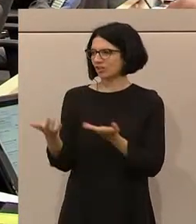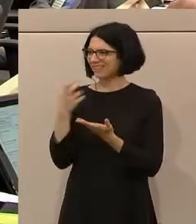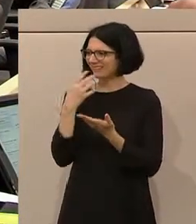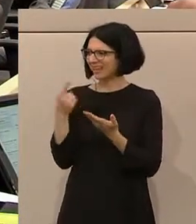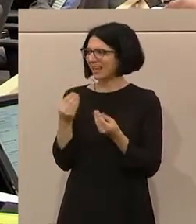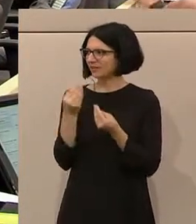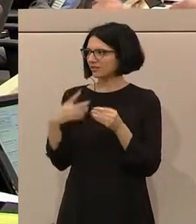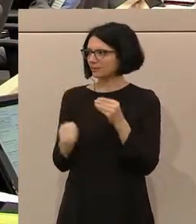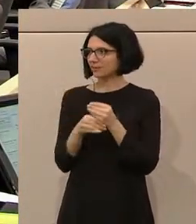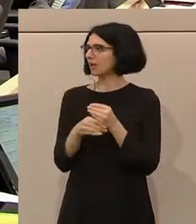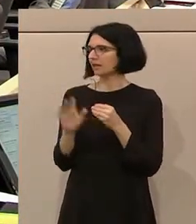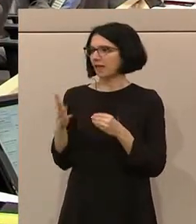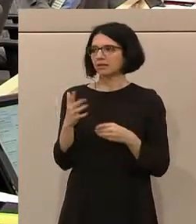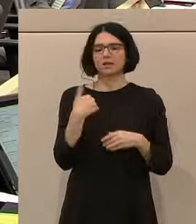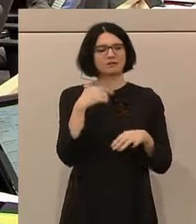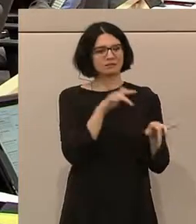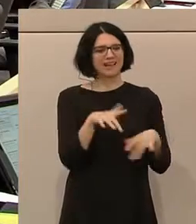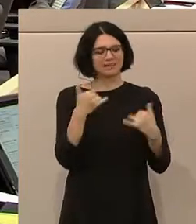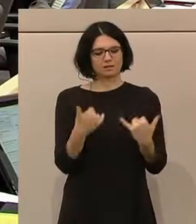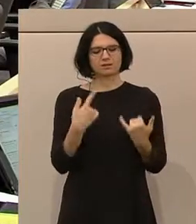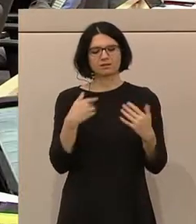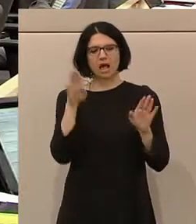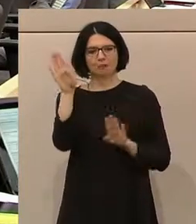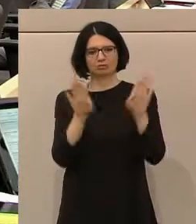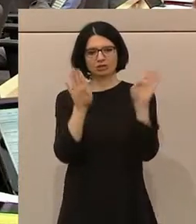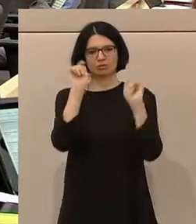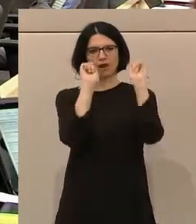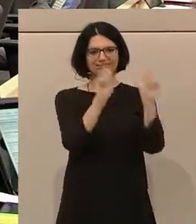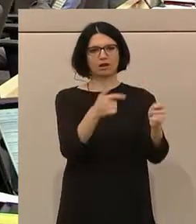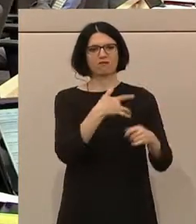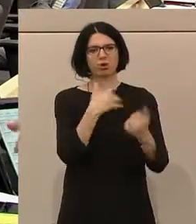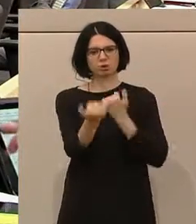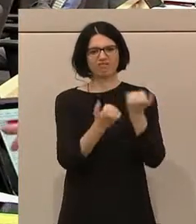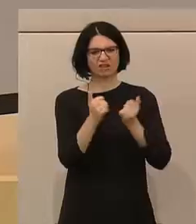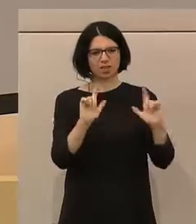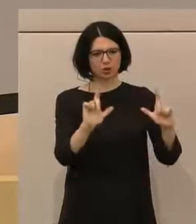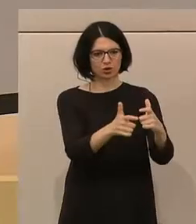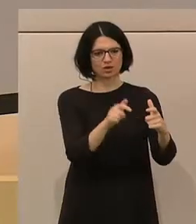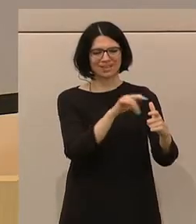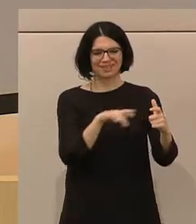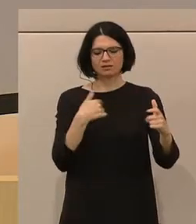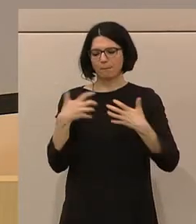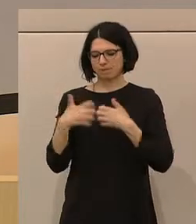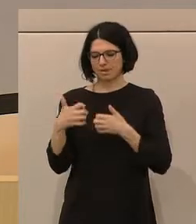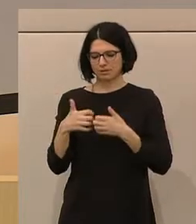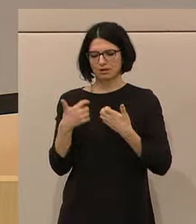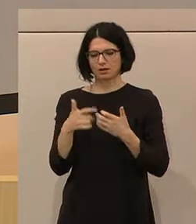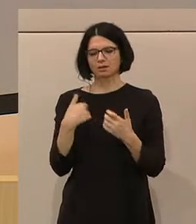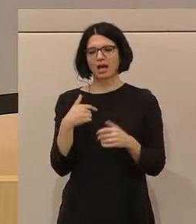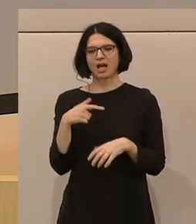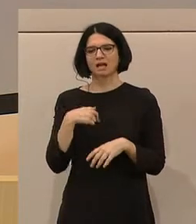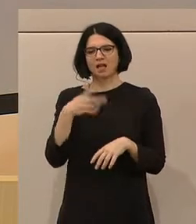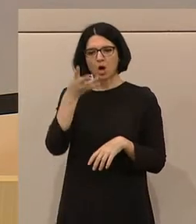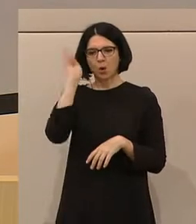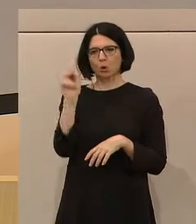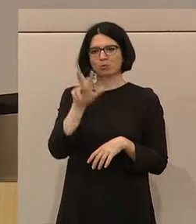Schlusswort? Das ist nicht der Fall. Wir kommen nun zur Abstimmung über den Antrag der Volksanwaltschaftsausschusses, den vorliegenden Bericht Römisch